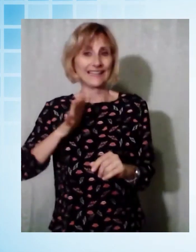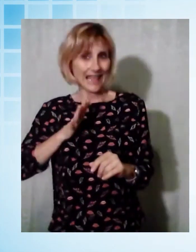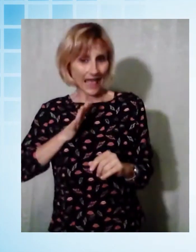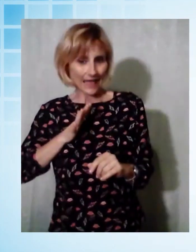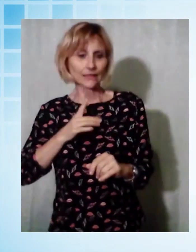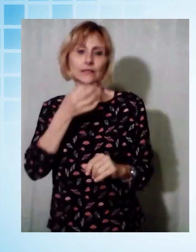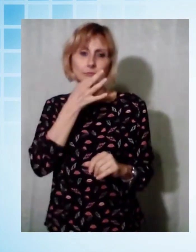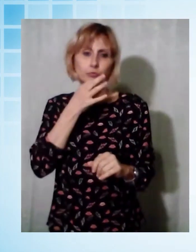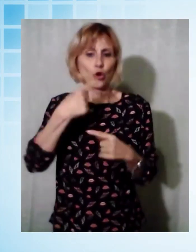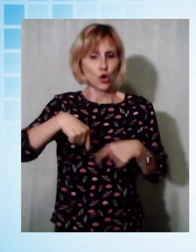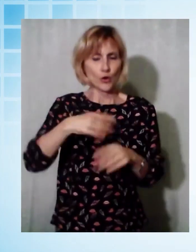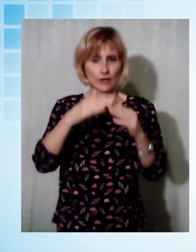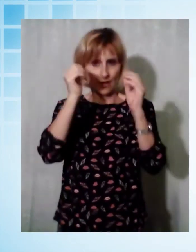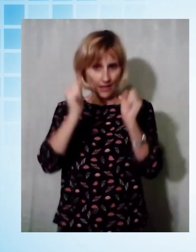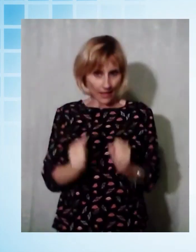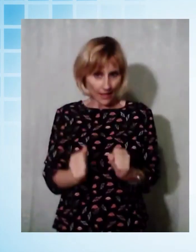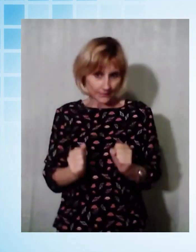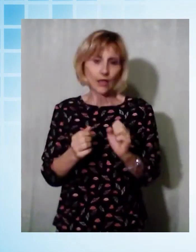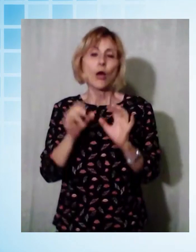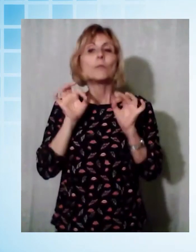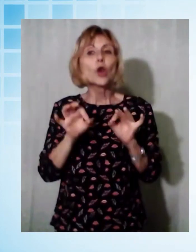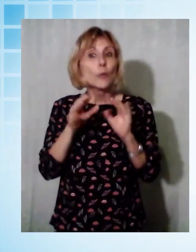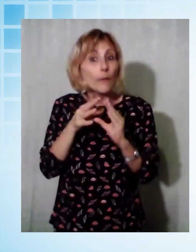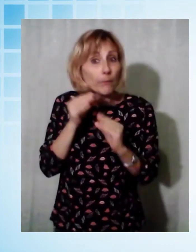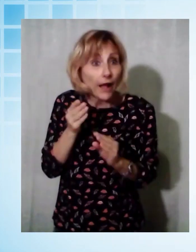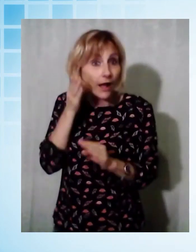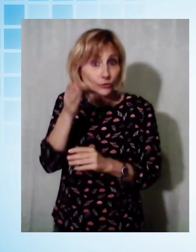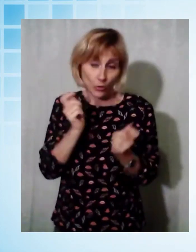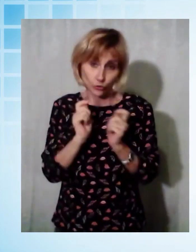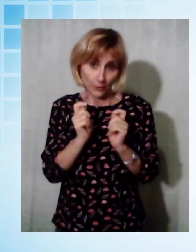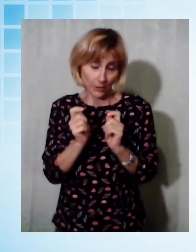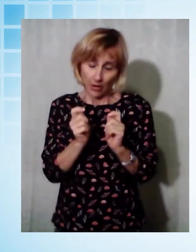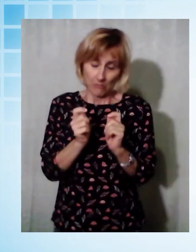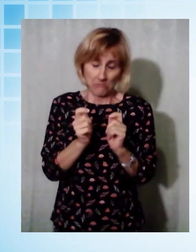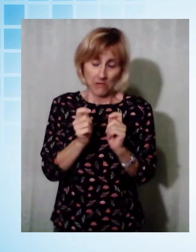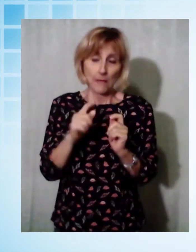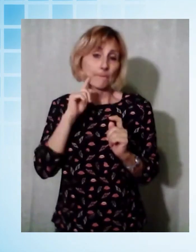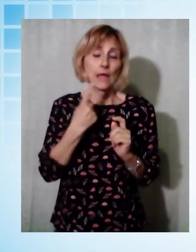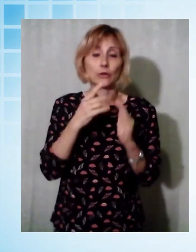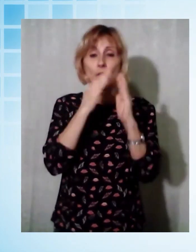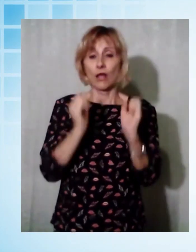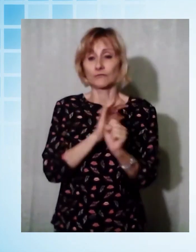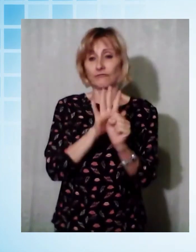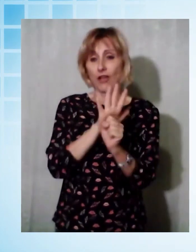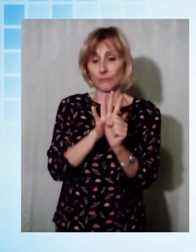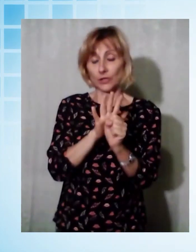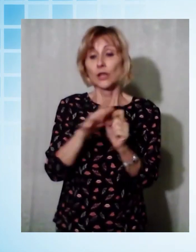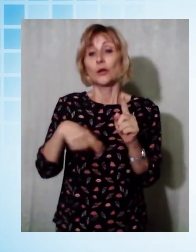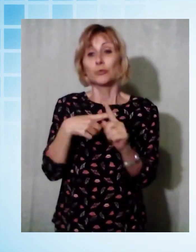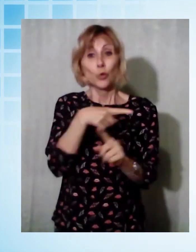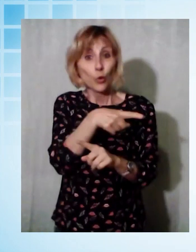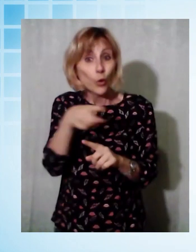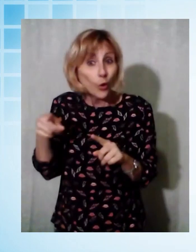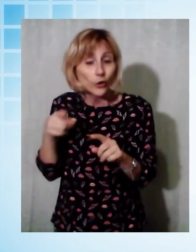Pasquetta evitare di andare a comprare e stare con le nostre famiglie e loro, i lavoratori appunto dei